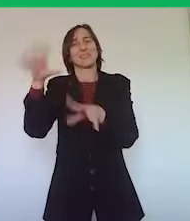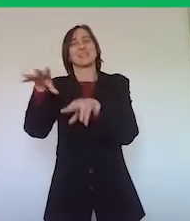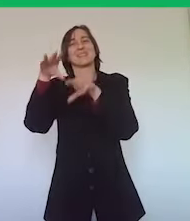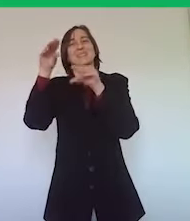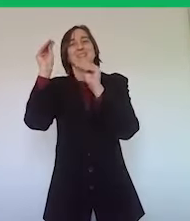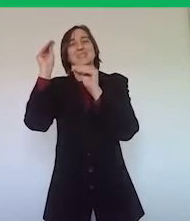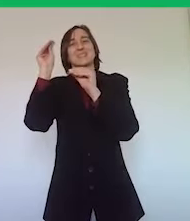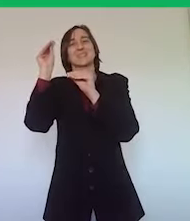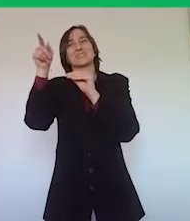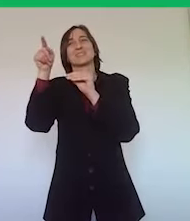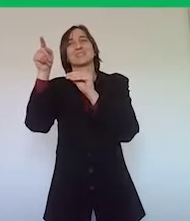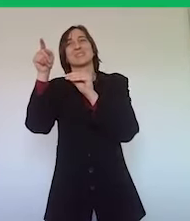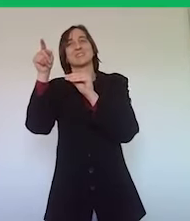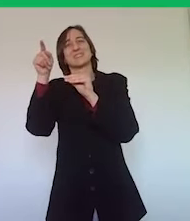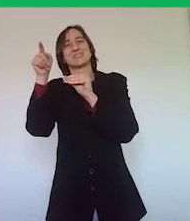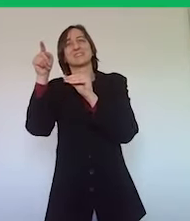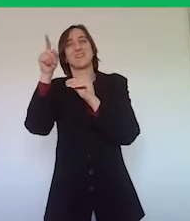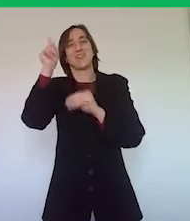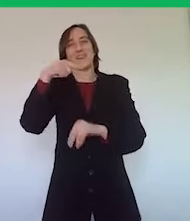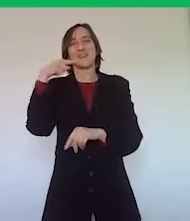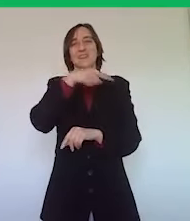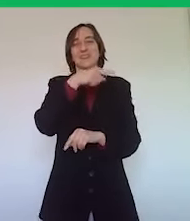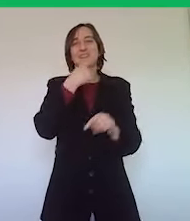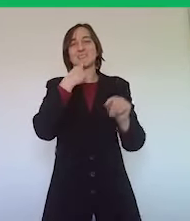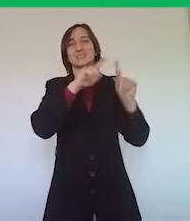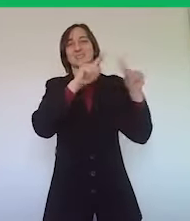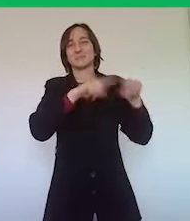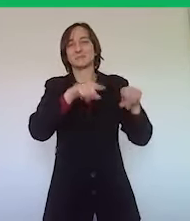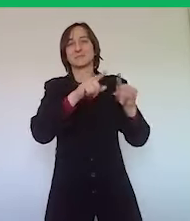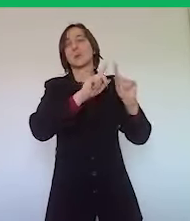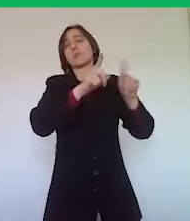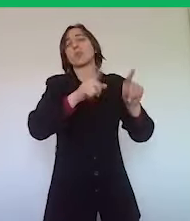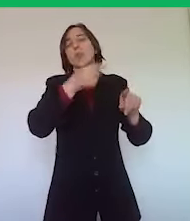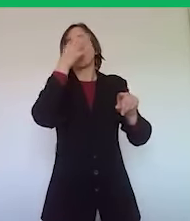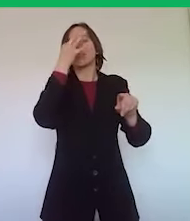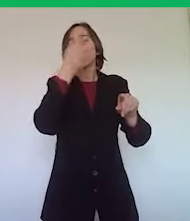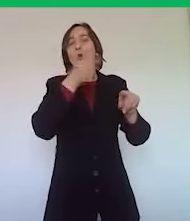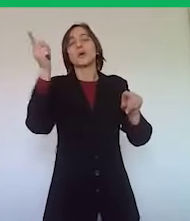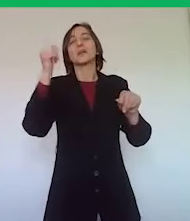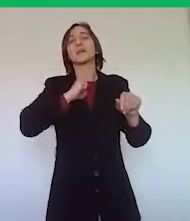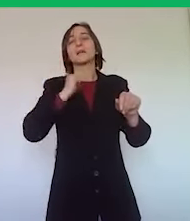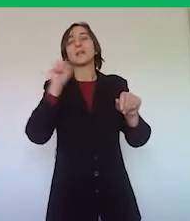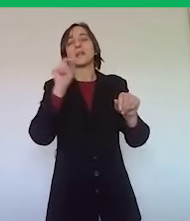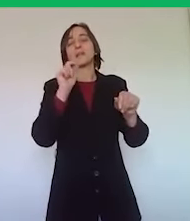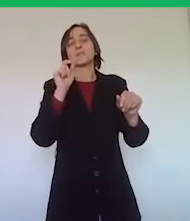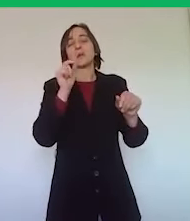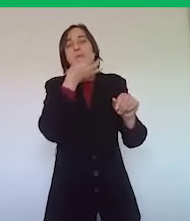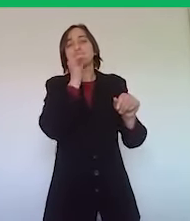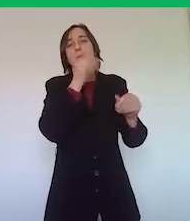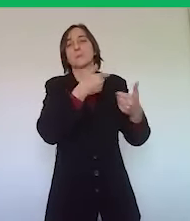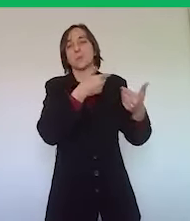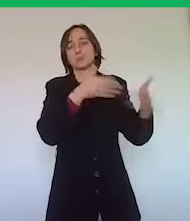precludevano la possibilità anche ai fioristi, alle botteghe di fiori, quelli che si trovano in tutte le città di poter vendere